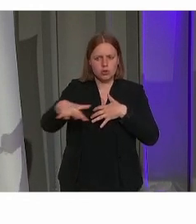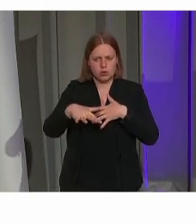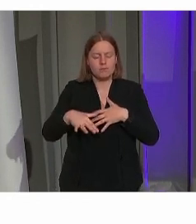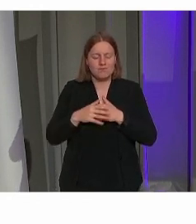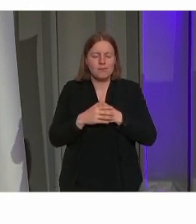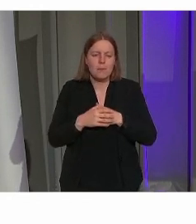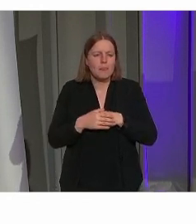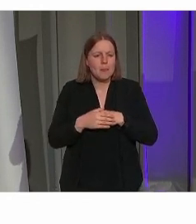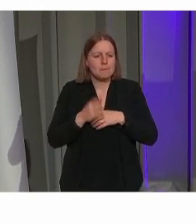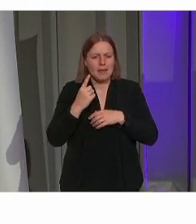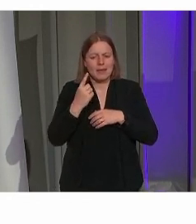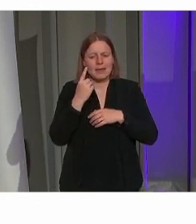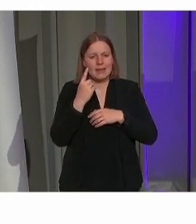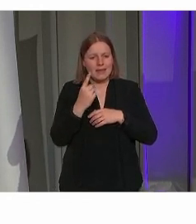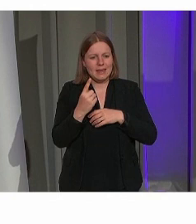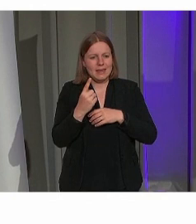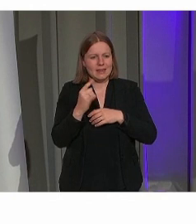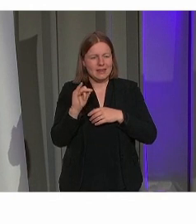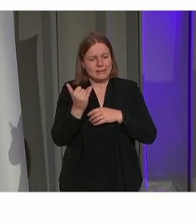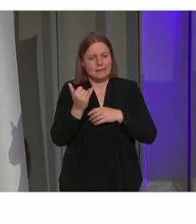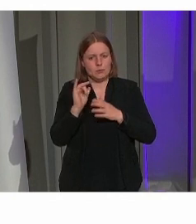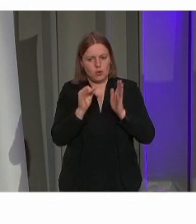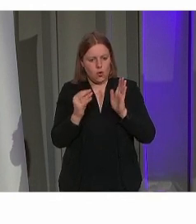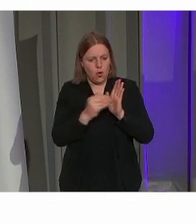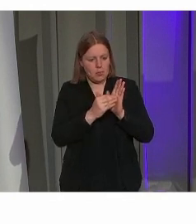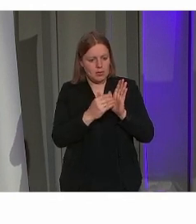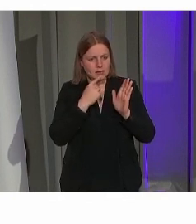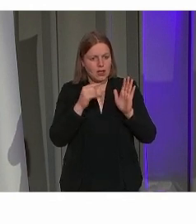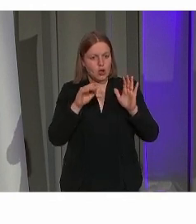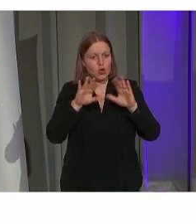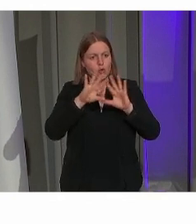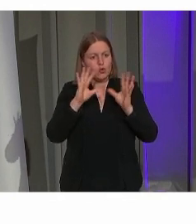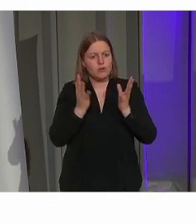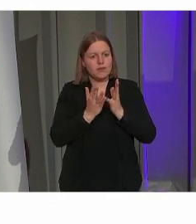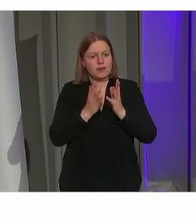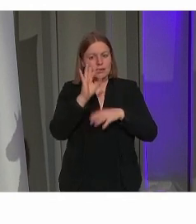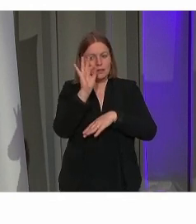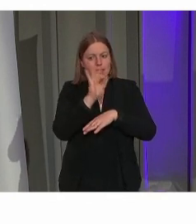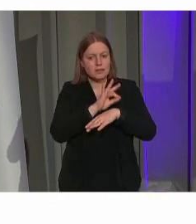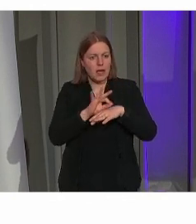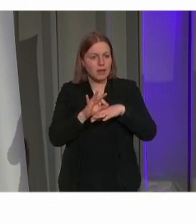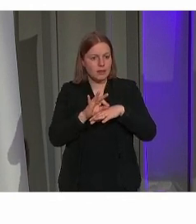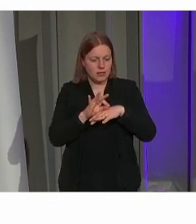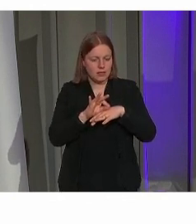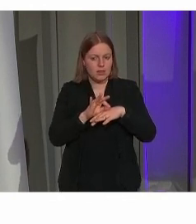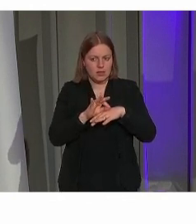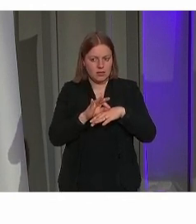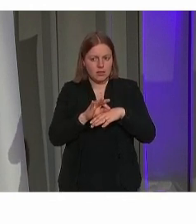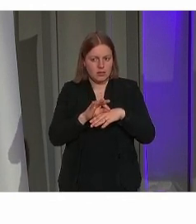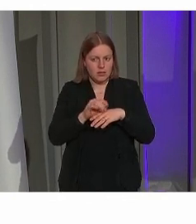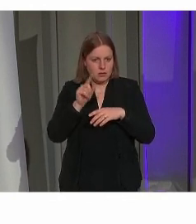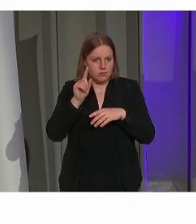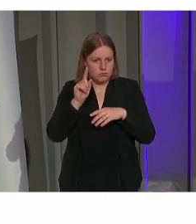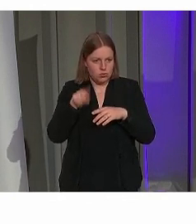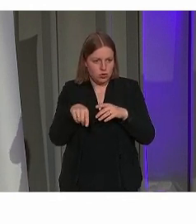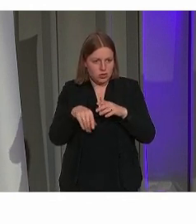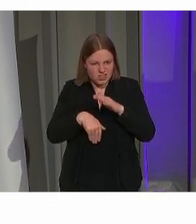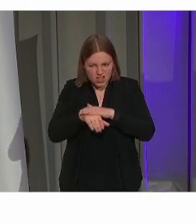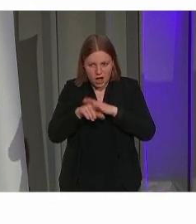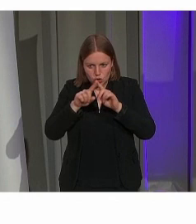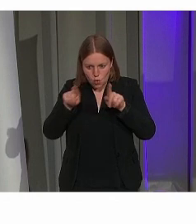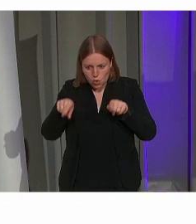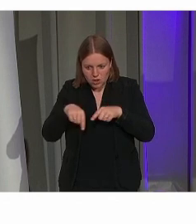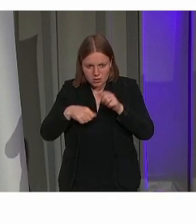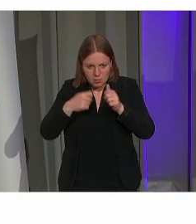zaken die in die werf staan is dat we universal design inschrijven in startnotas, in